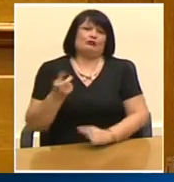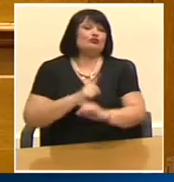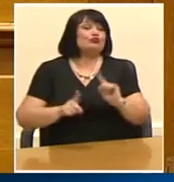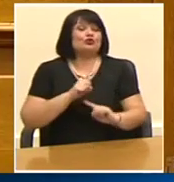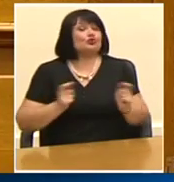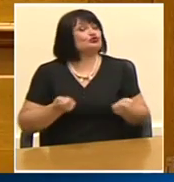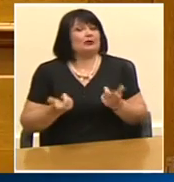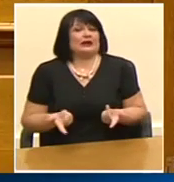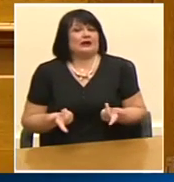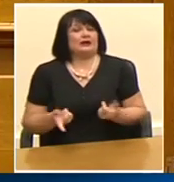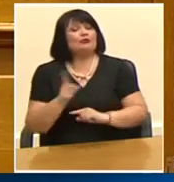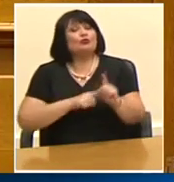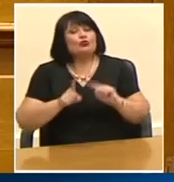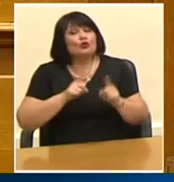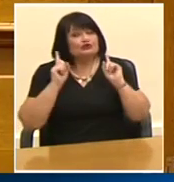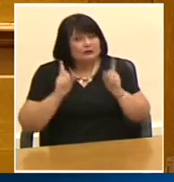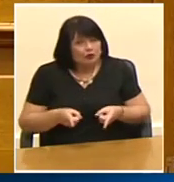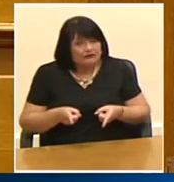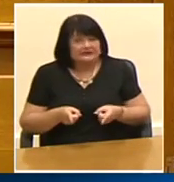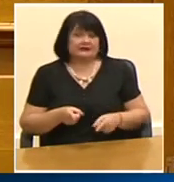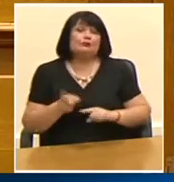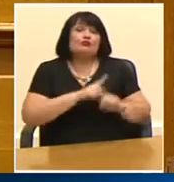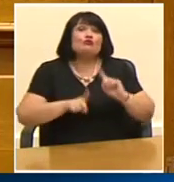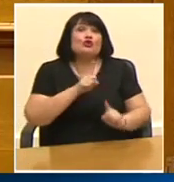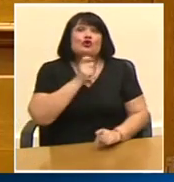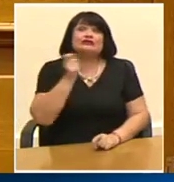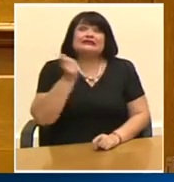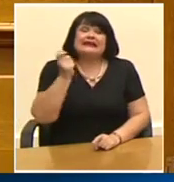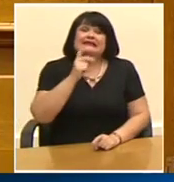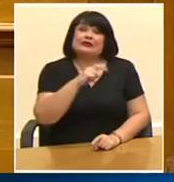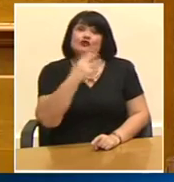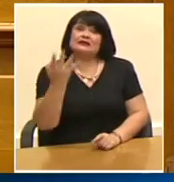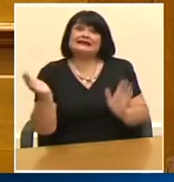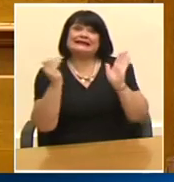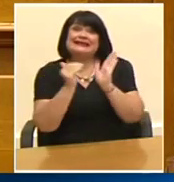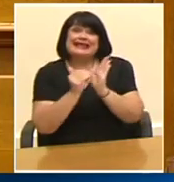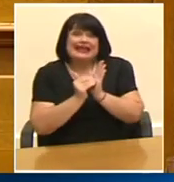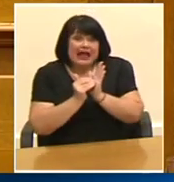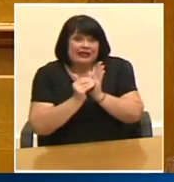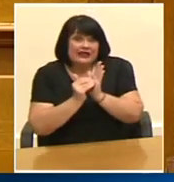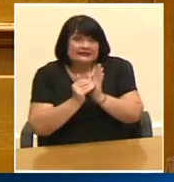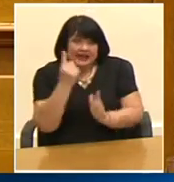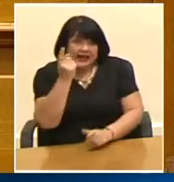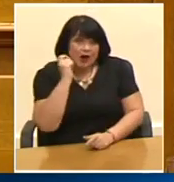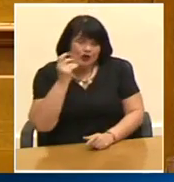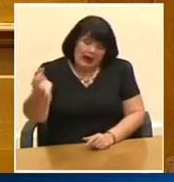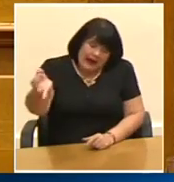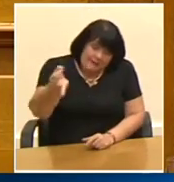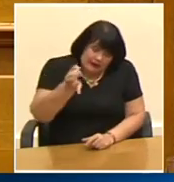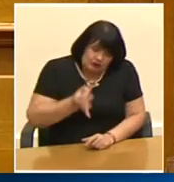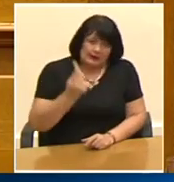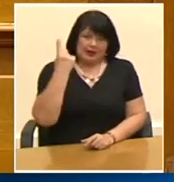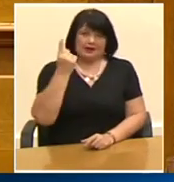πήρε σύνταξη 24.000 ευρώ επί των ημερών μας ένα όνομα να πει ένα